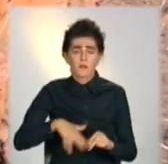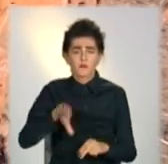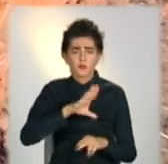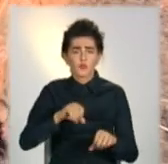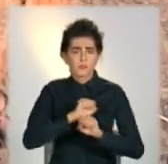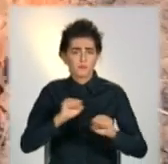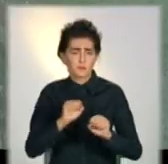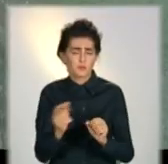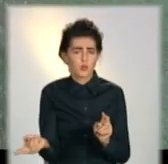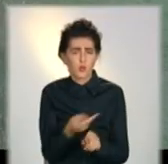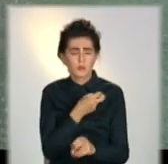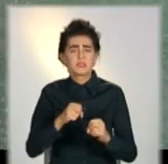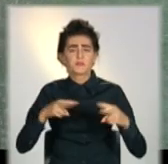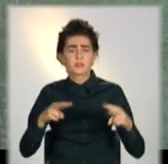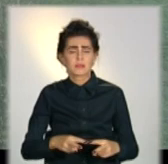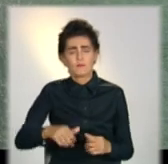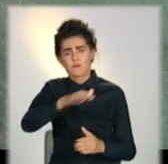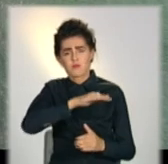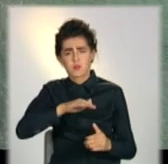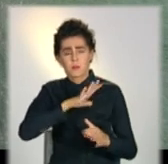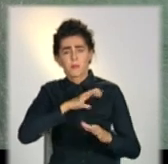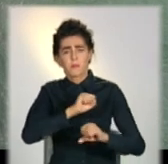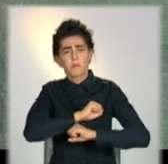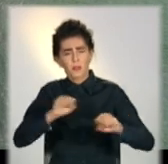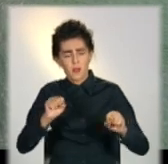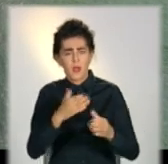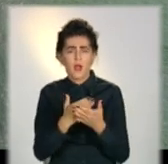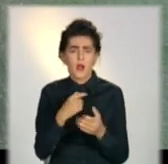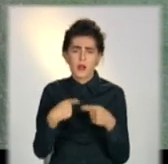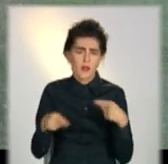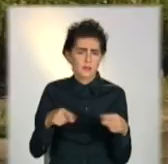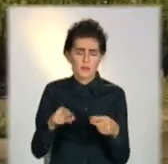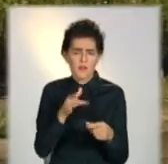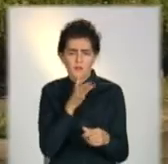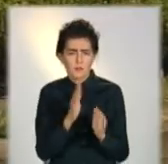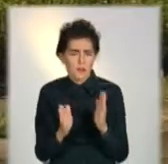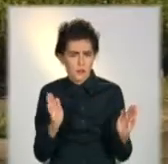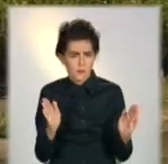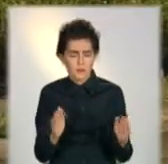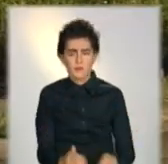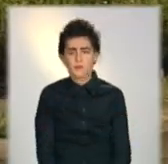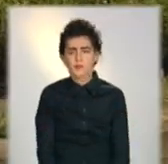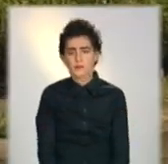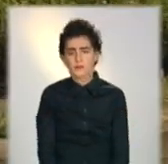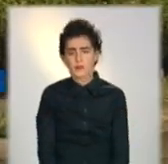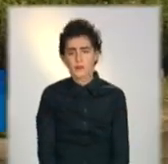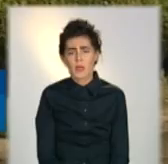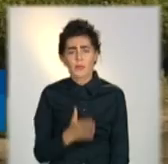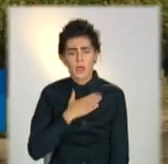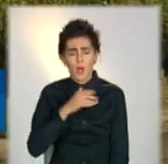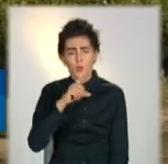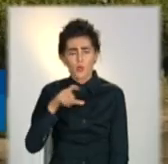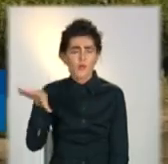знищили на спеціальному майданчику. Частина з них була з запалами, частина – без. Як розказують наші мешканці